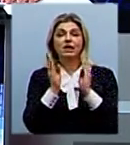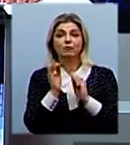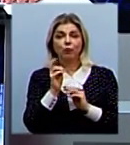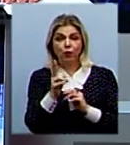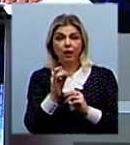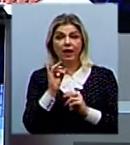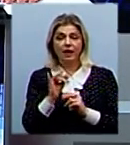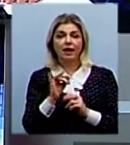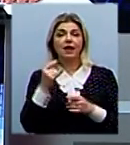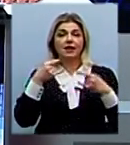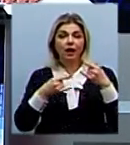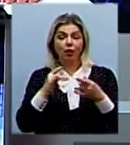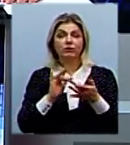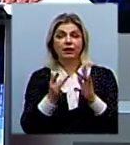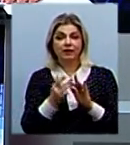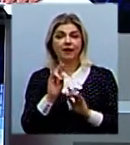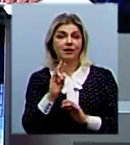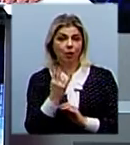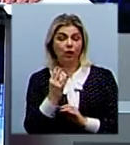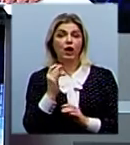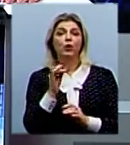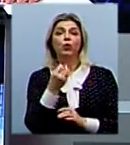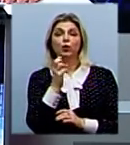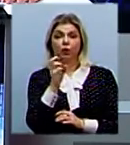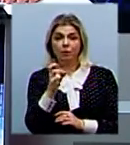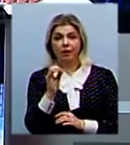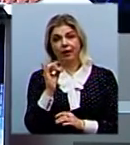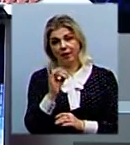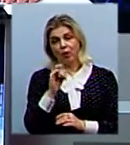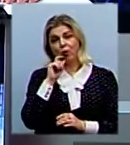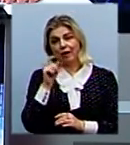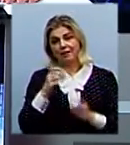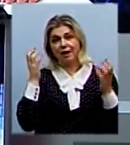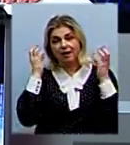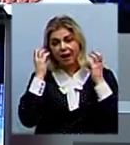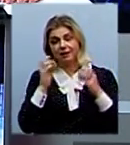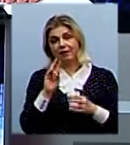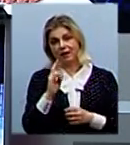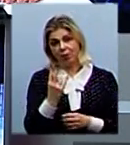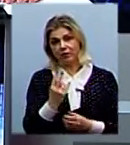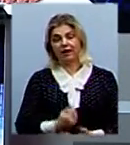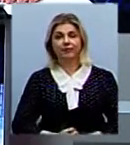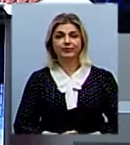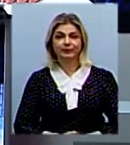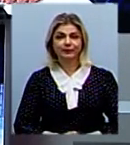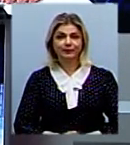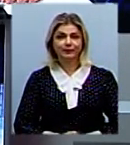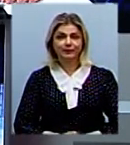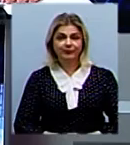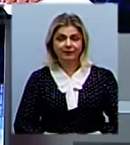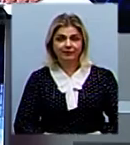стрінка телеканалу «Миколаїв», на YouTube-каналі та слухайте на хвилях українського радіо «Миколаїв». Частота 92